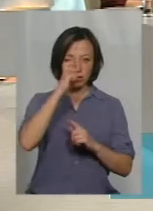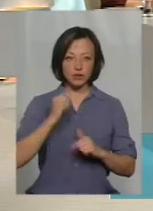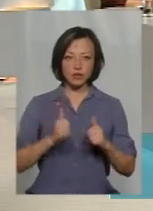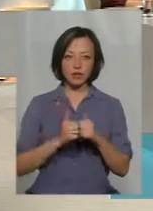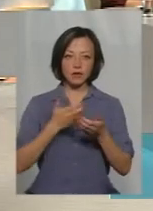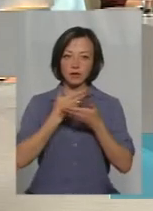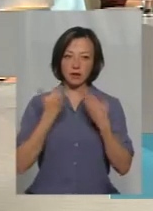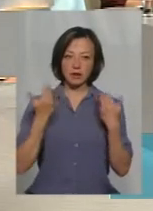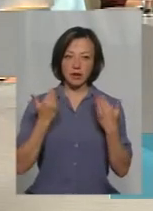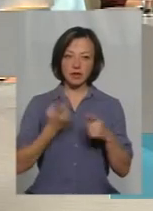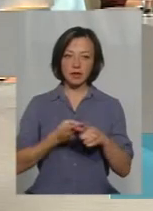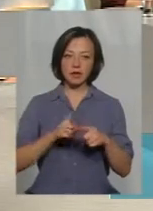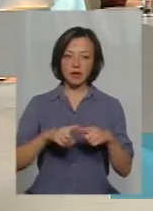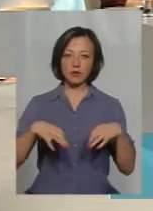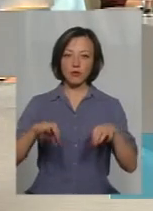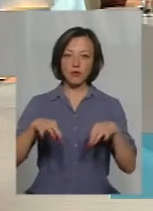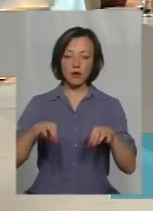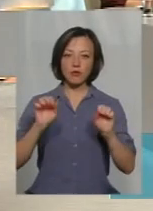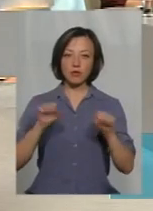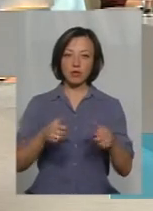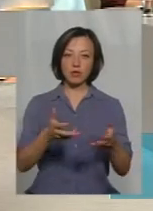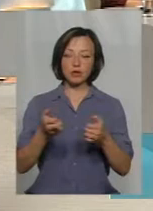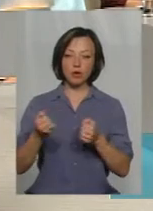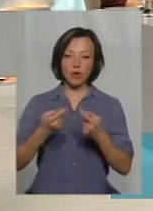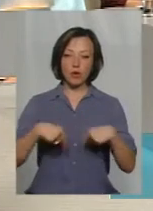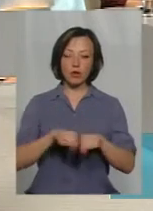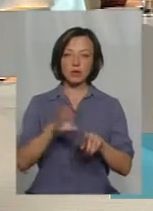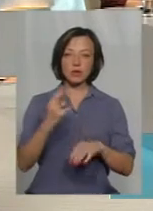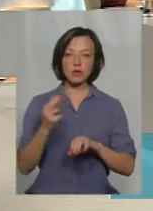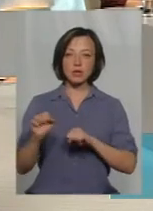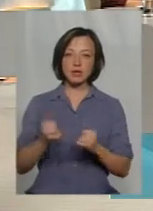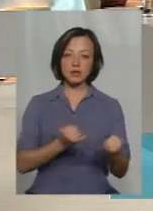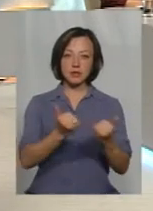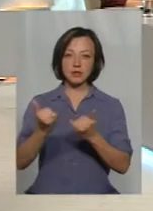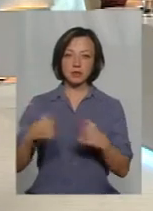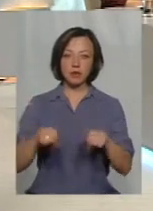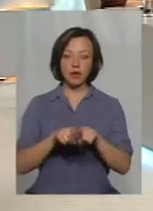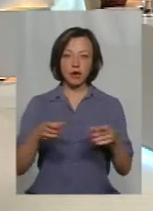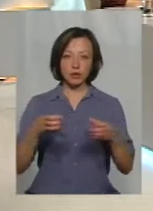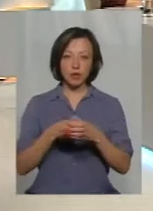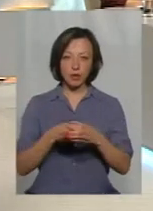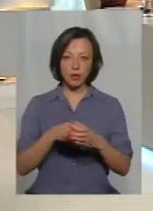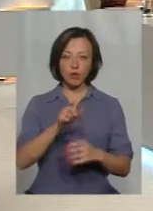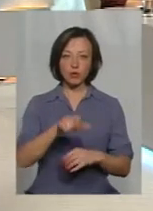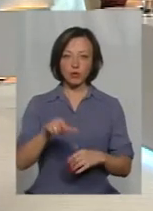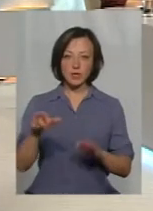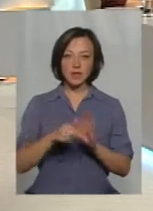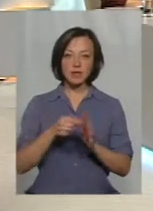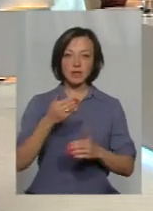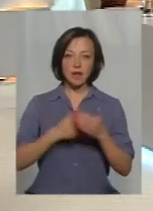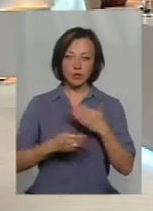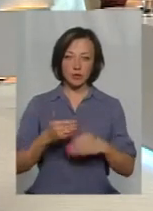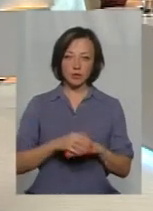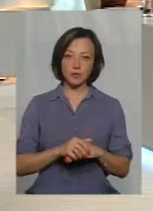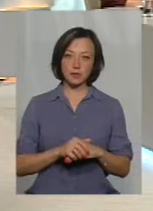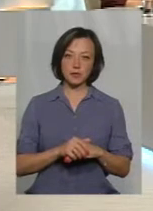мають автомобілі, які можуть отримати органи соціального захисту і забезпечити таку категорію особи з інвалідністю.